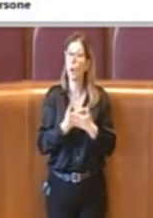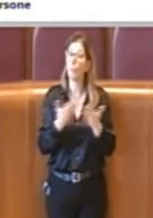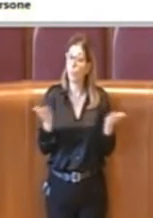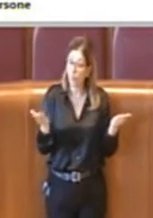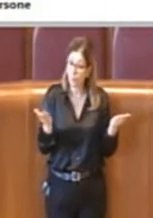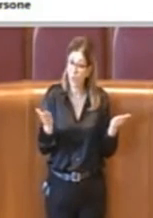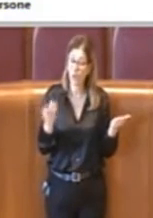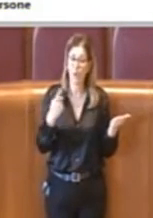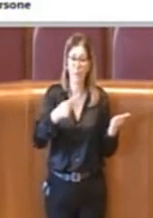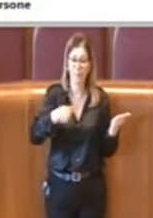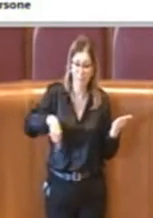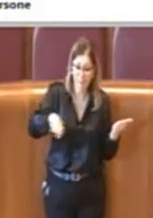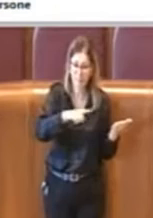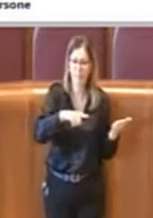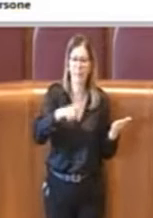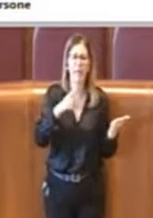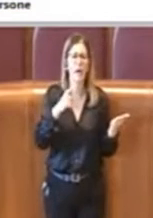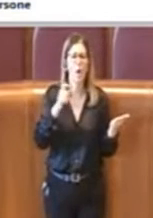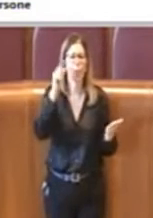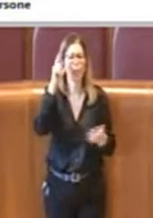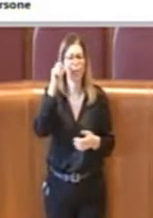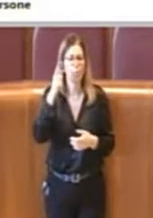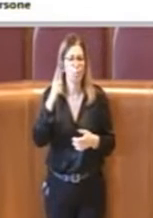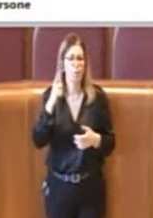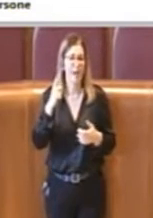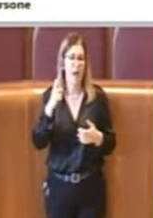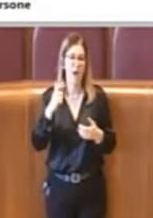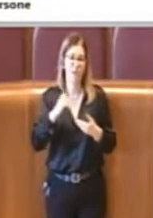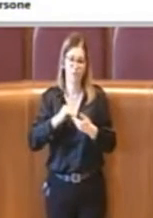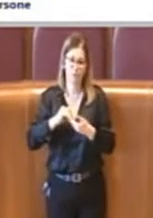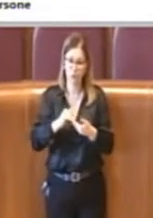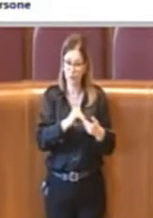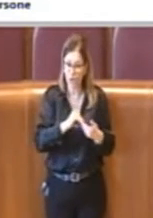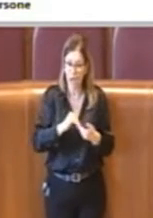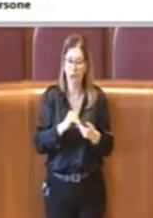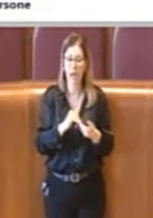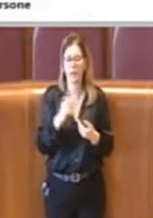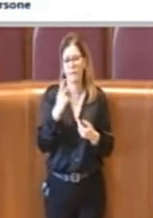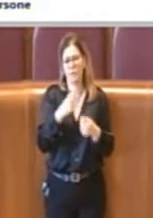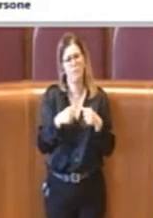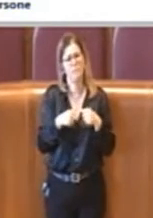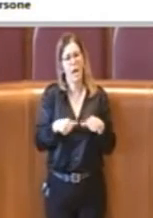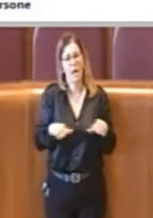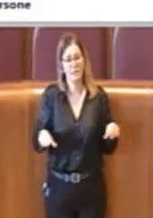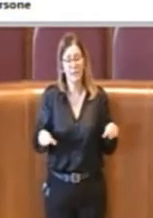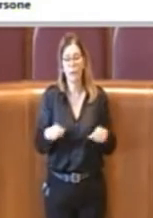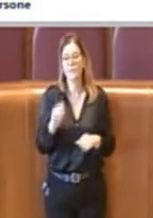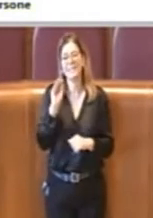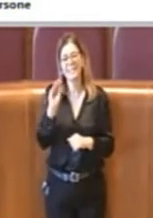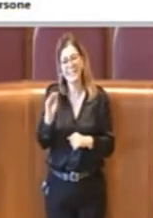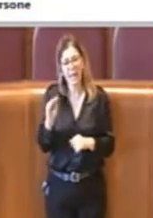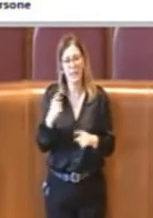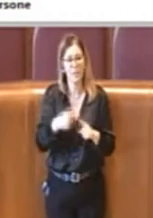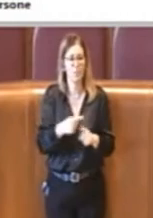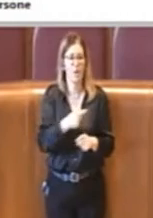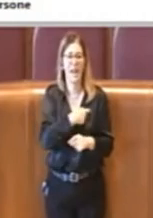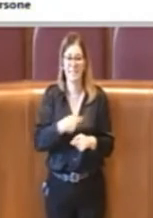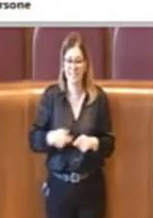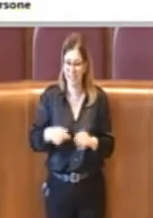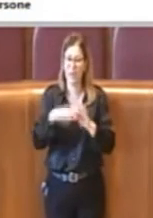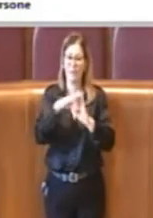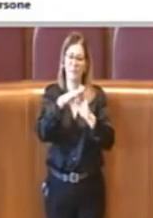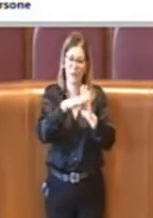crescita del comparto sociale e alla base dello sviluppo del paese chiede inoltre la sindaca una programmazione che preveda la